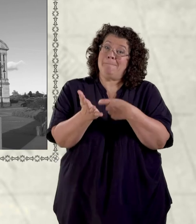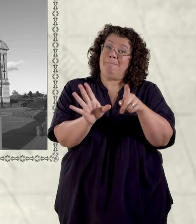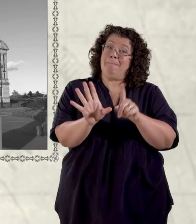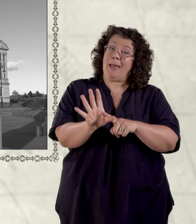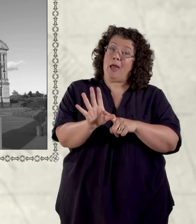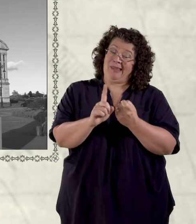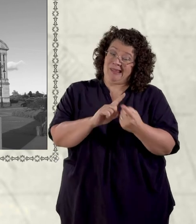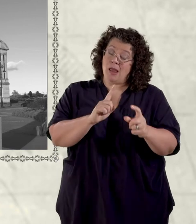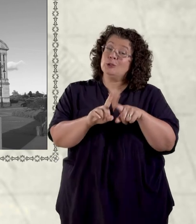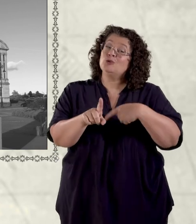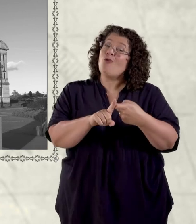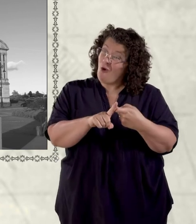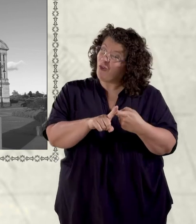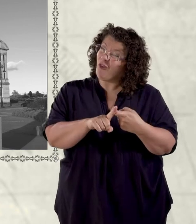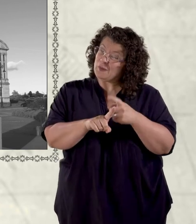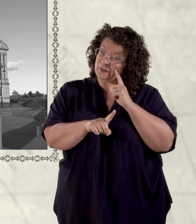olaf.